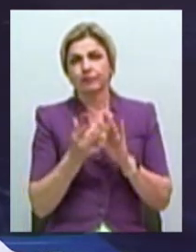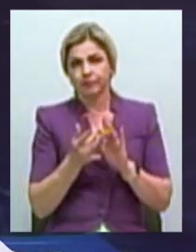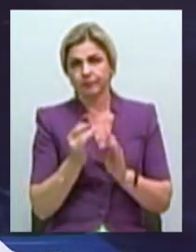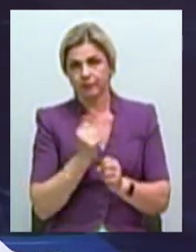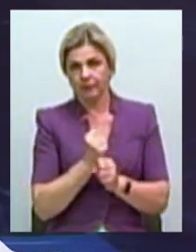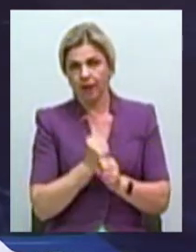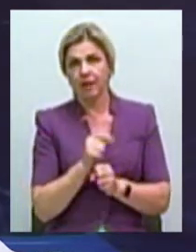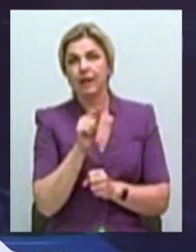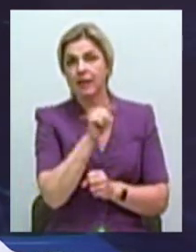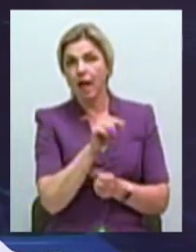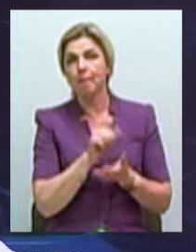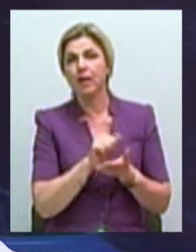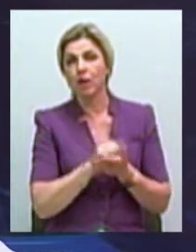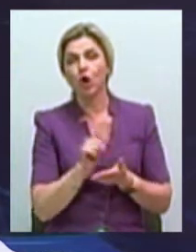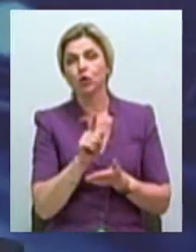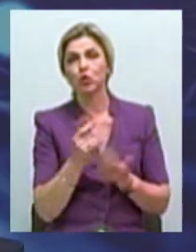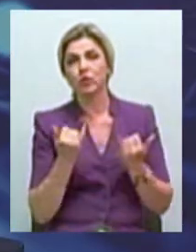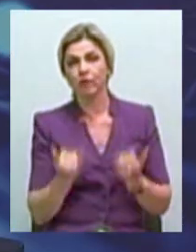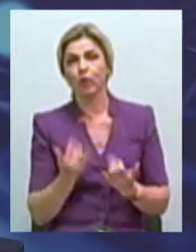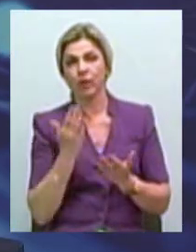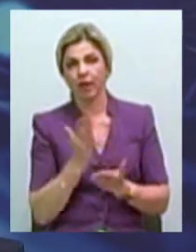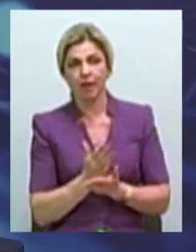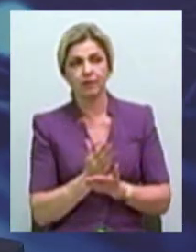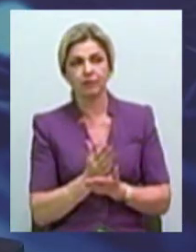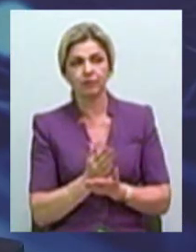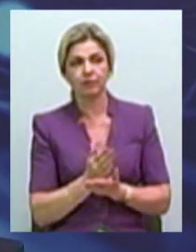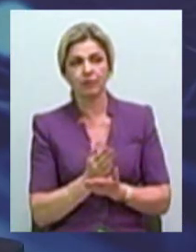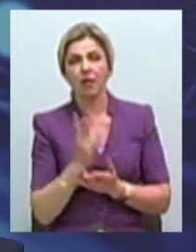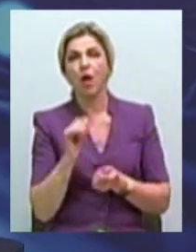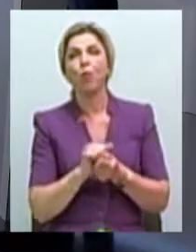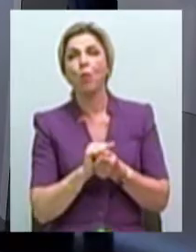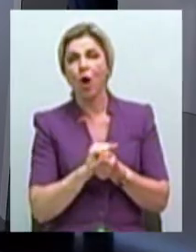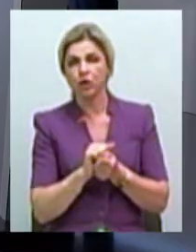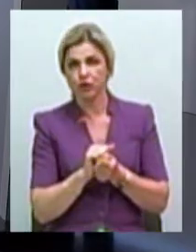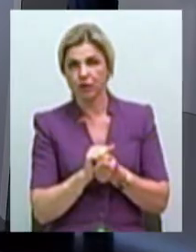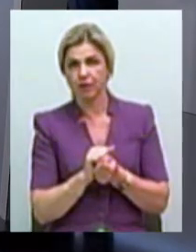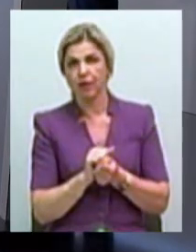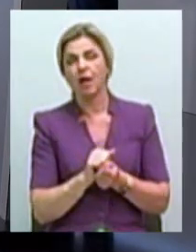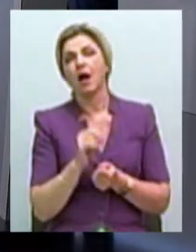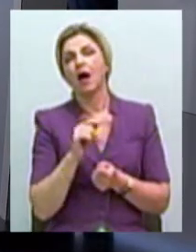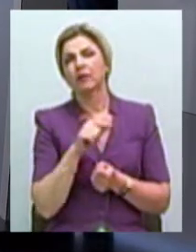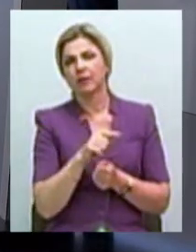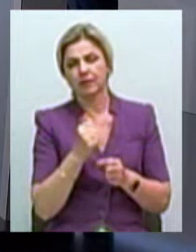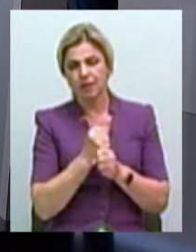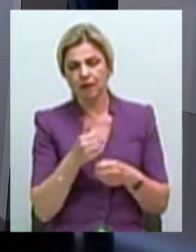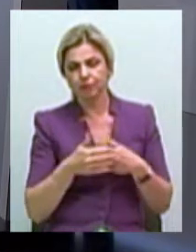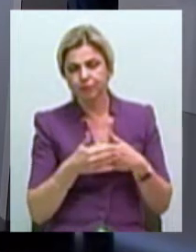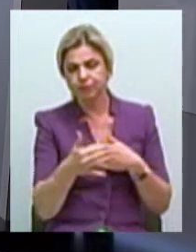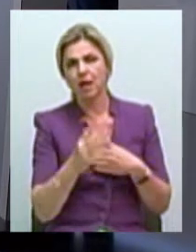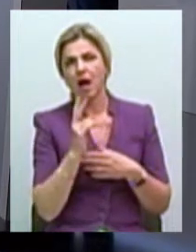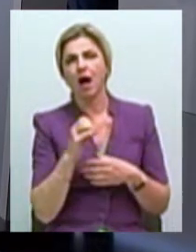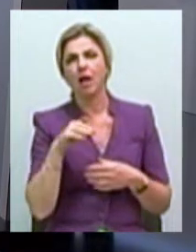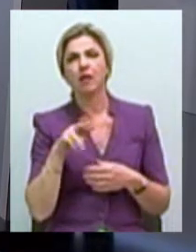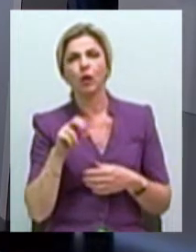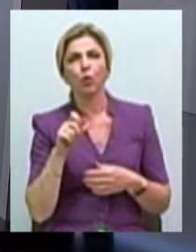и те материалы, которые сегодня есть на бумажных носителях, каталогизировать, сможет